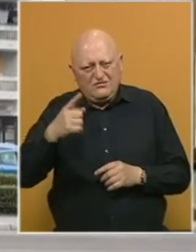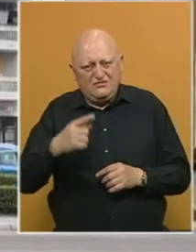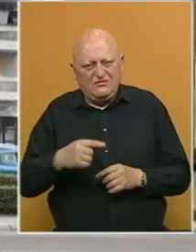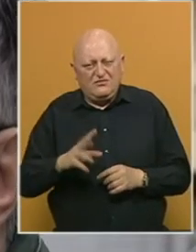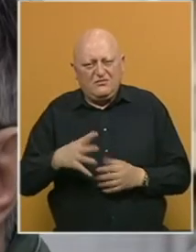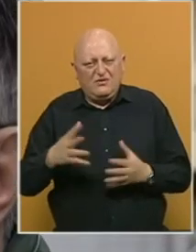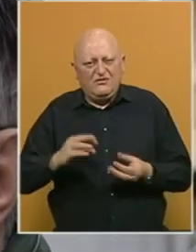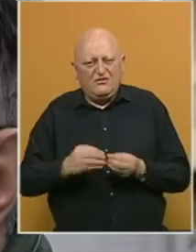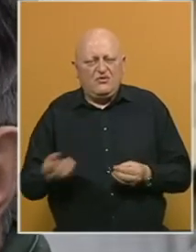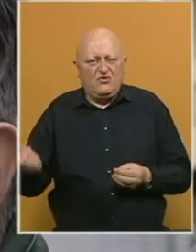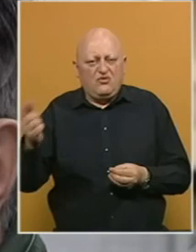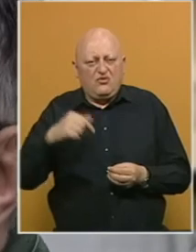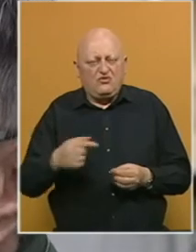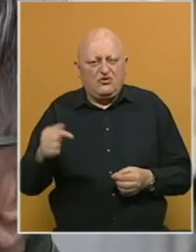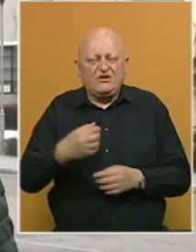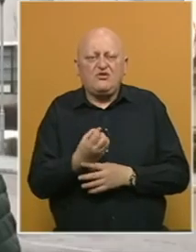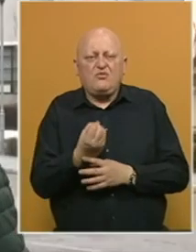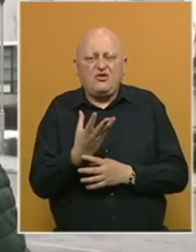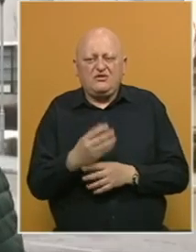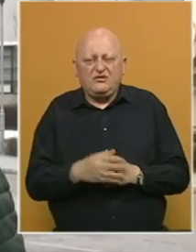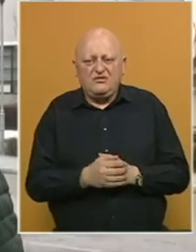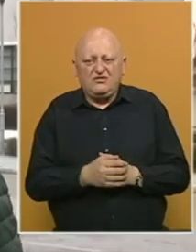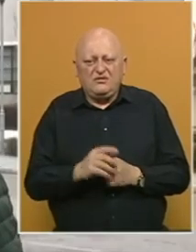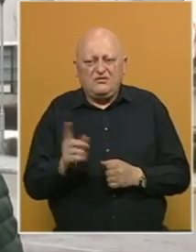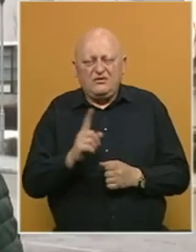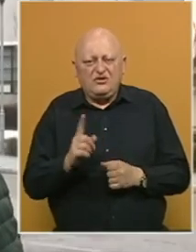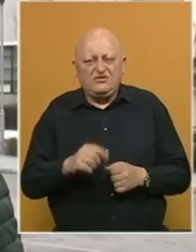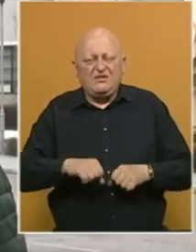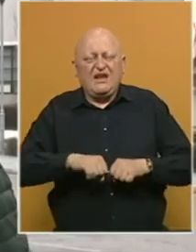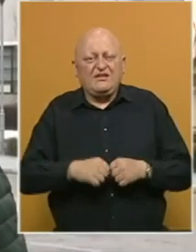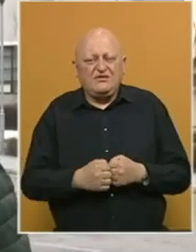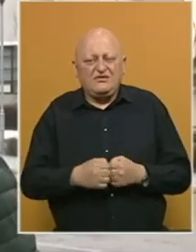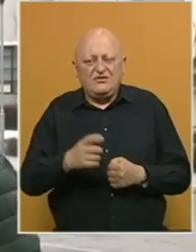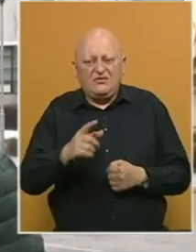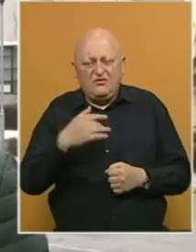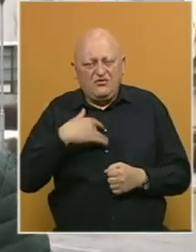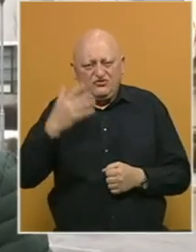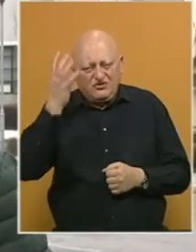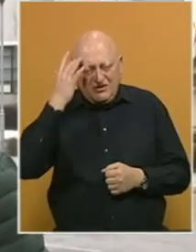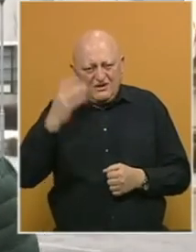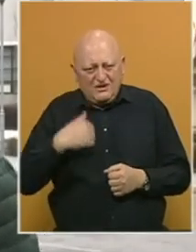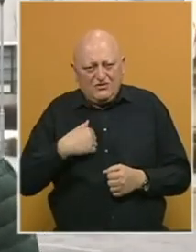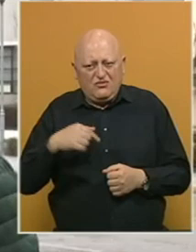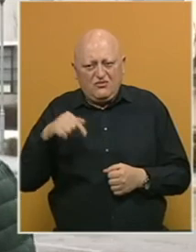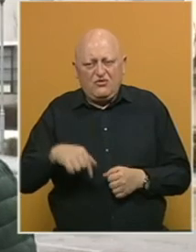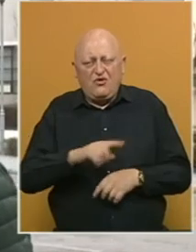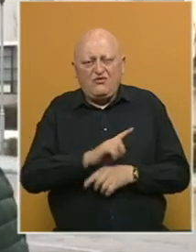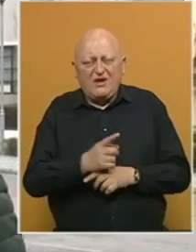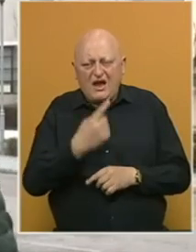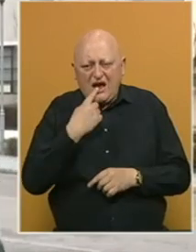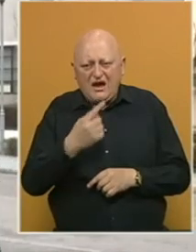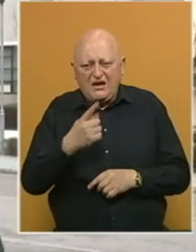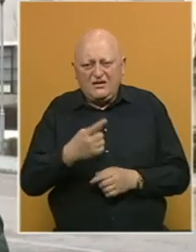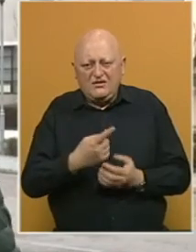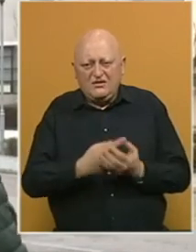veći problemi uslijediti dolaskom proljeća. To neće biti katastrofa. Ja ovo što ne znam, ja u ovog momenta tvrdi da